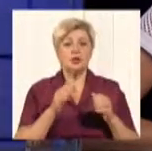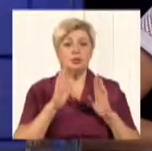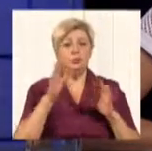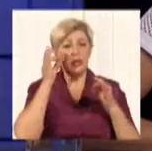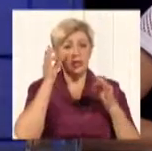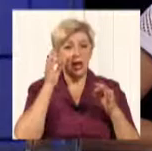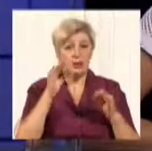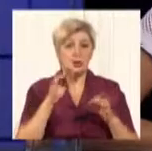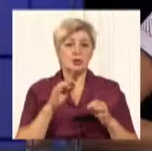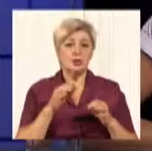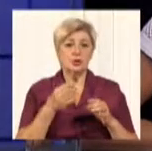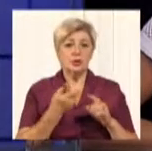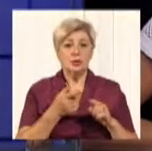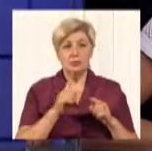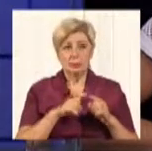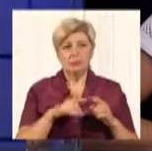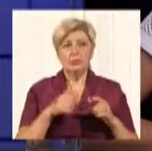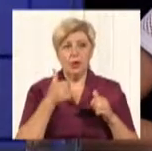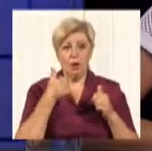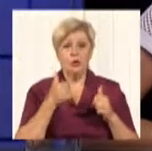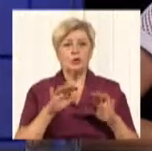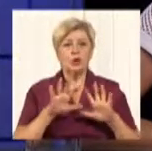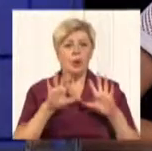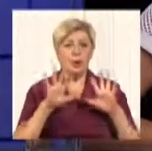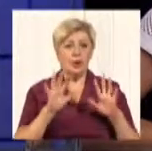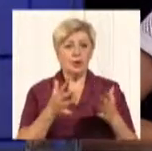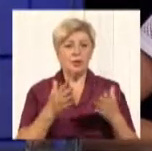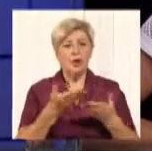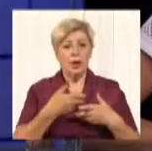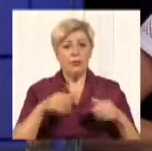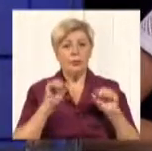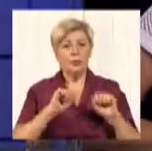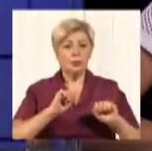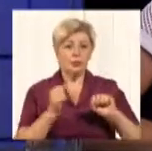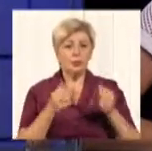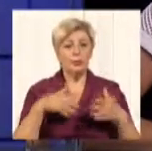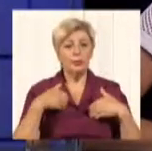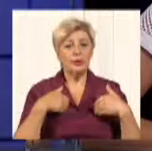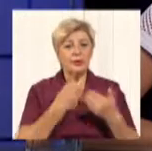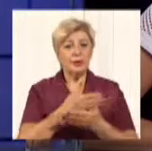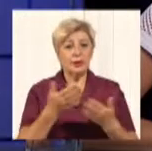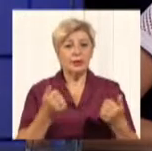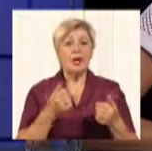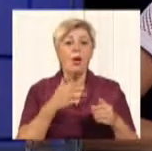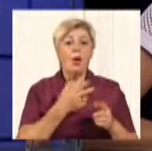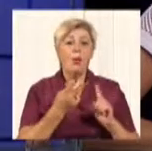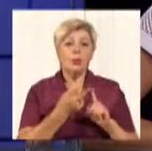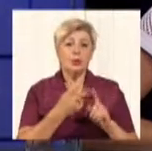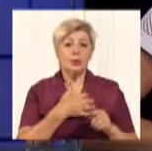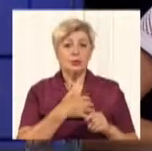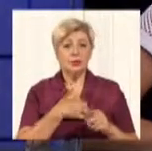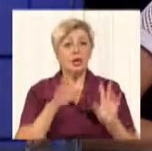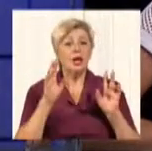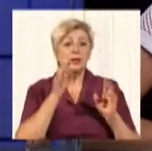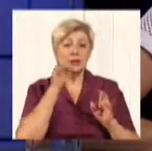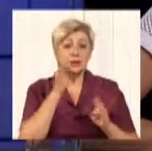вважаю, що це така непересічна подія, тобто ми можемо одне одного з цим привітати. По-друге, я б хотіла сказати, що не треба цього